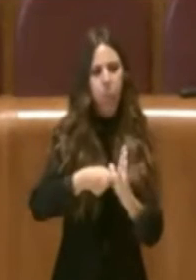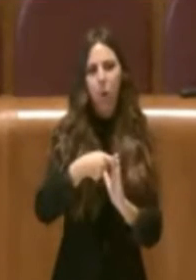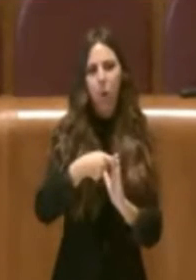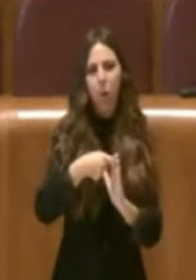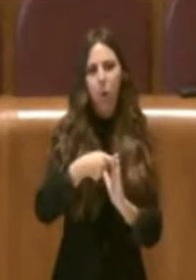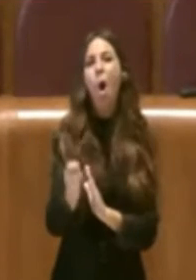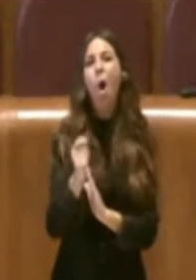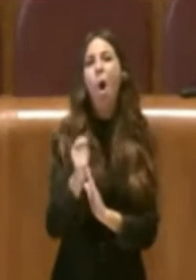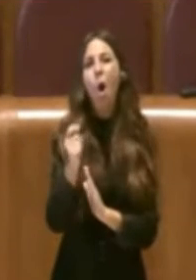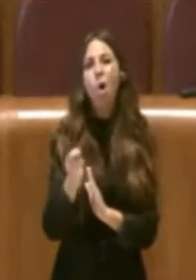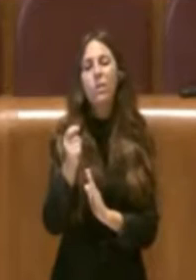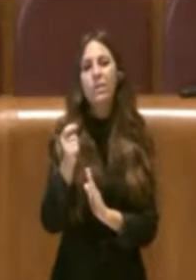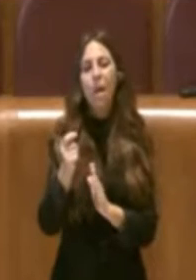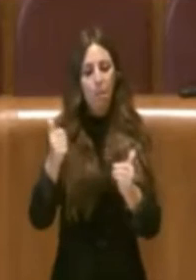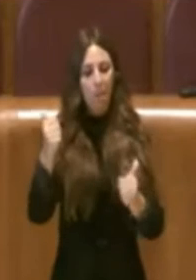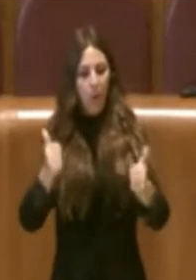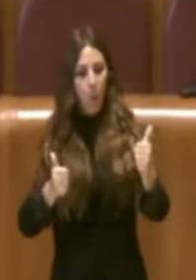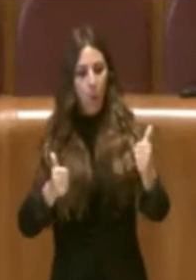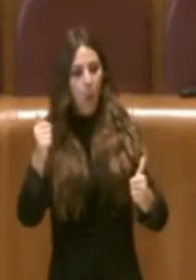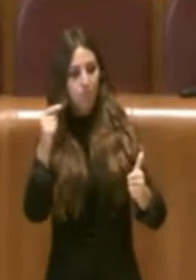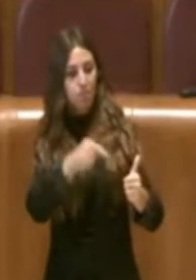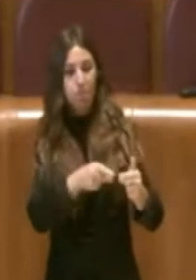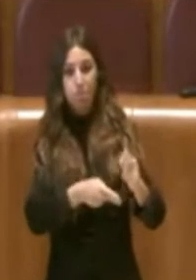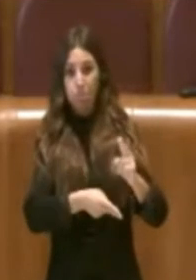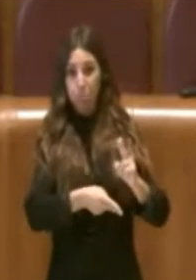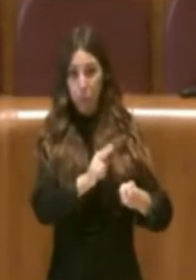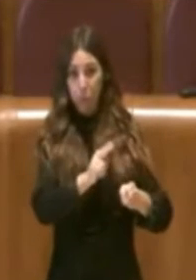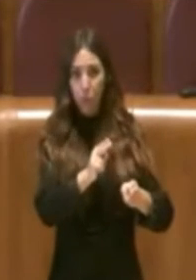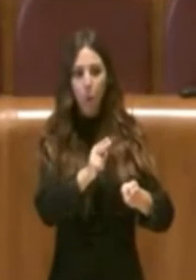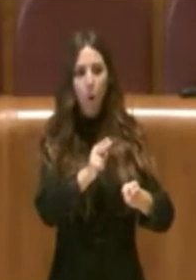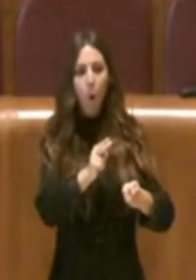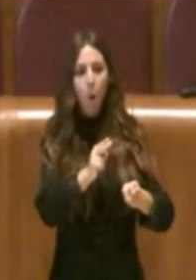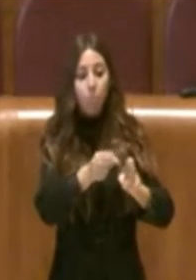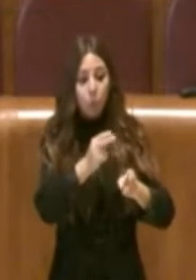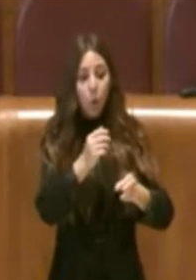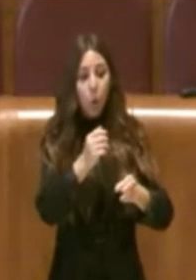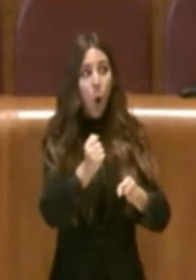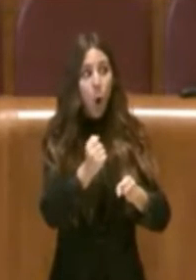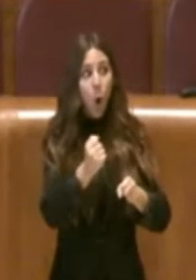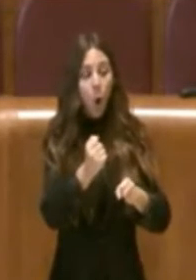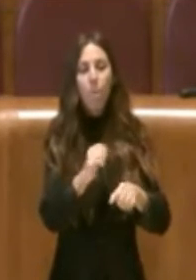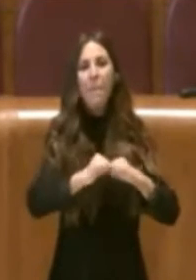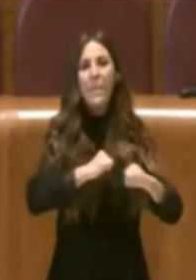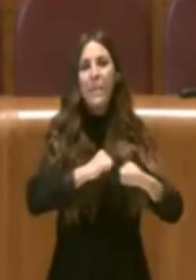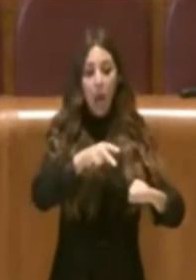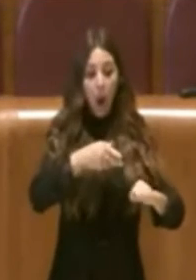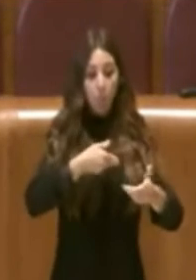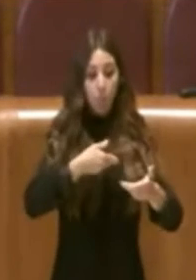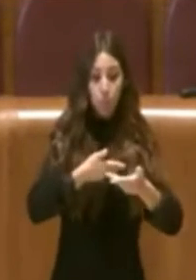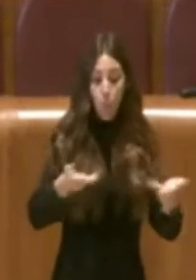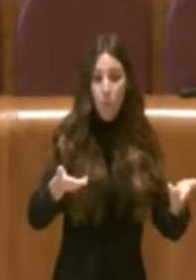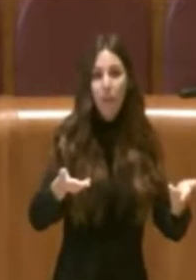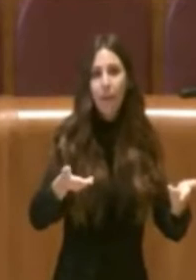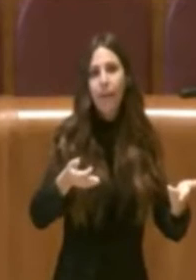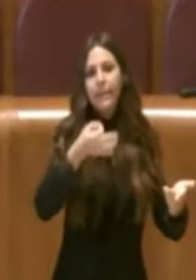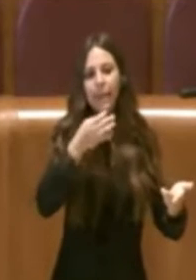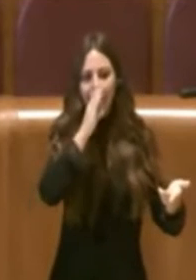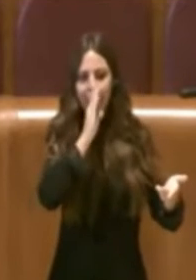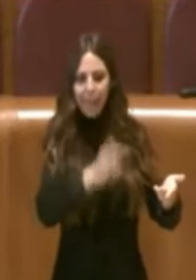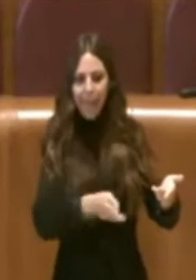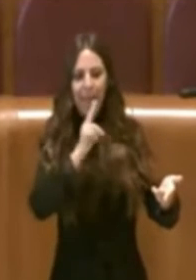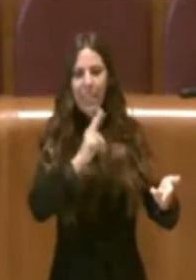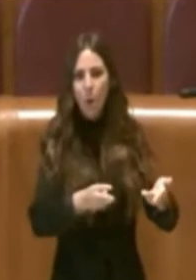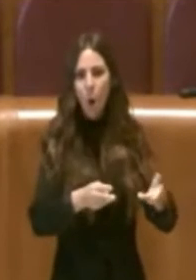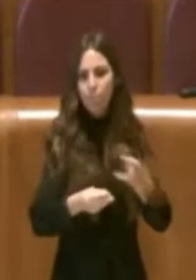chiaramente, molto di più farlo noi come amministrazione pubblica, direttamente rispondere a quelle